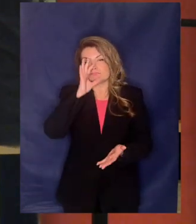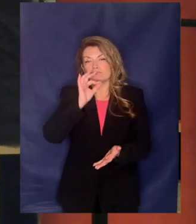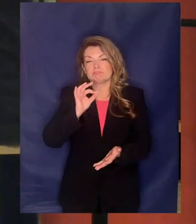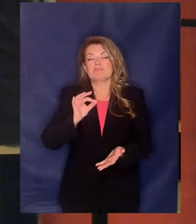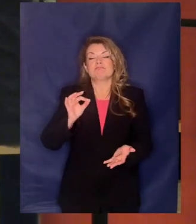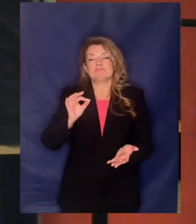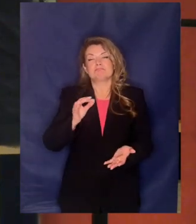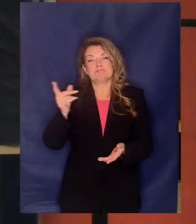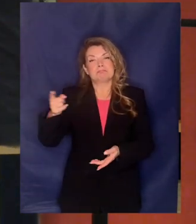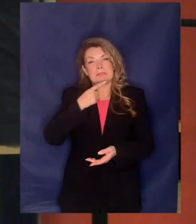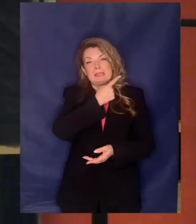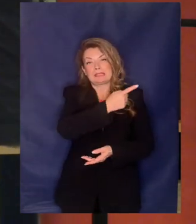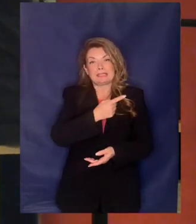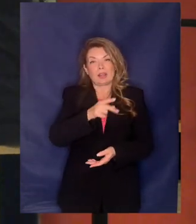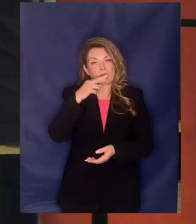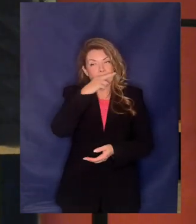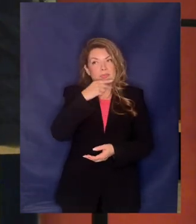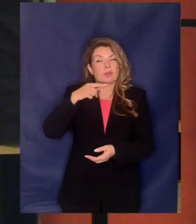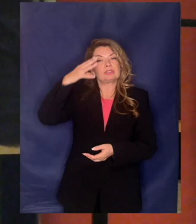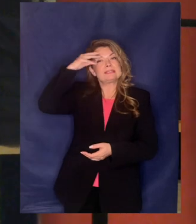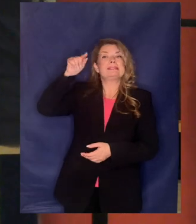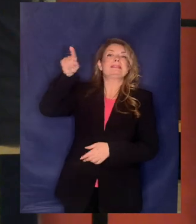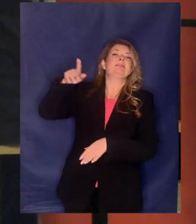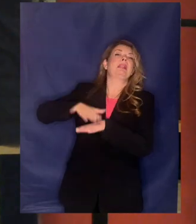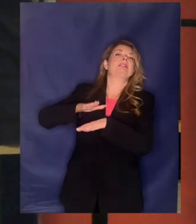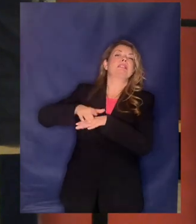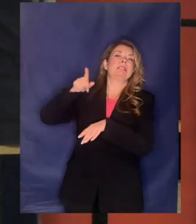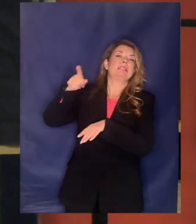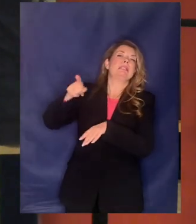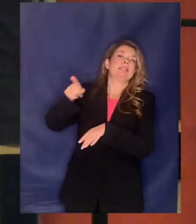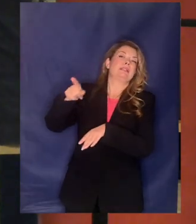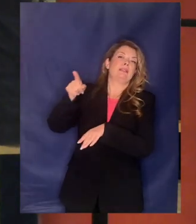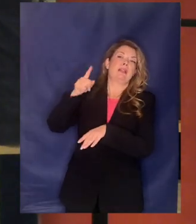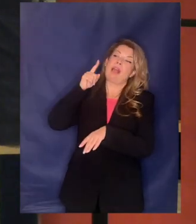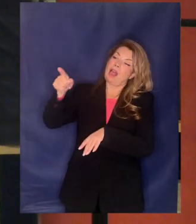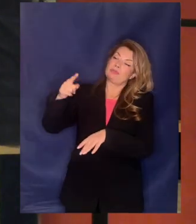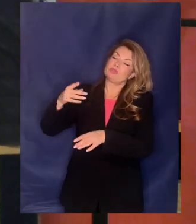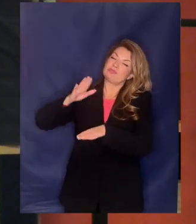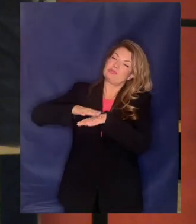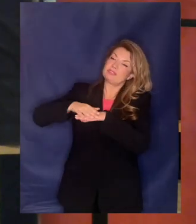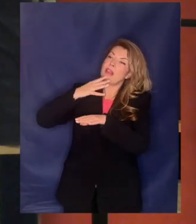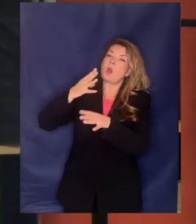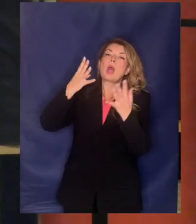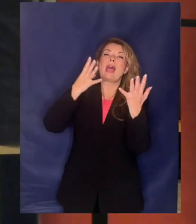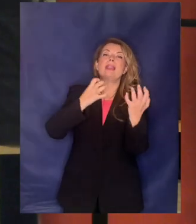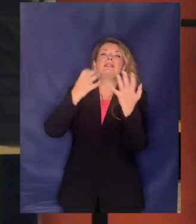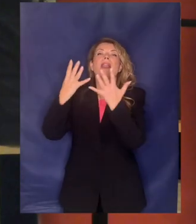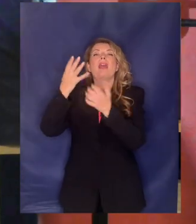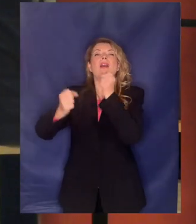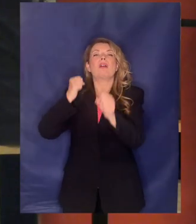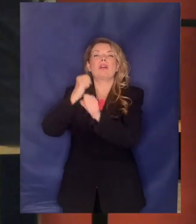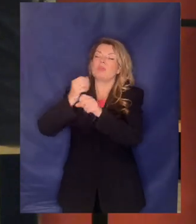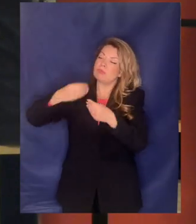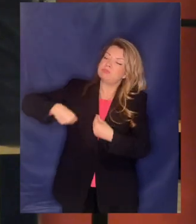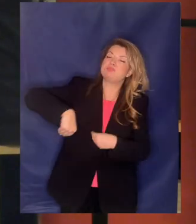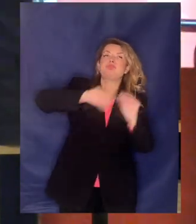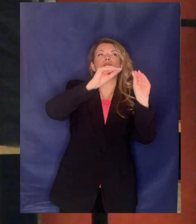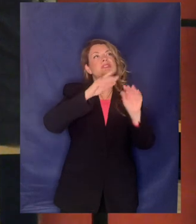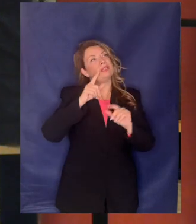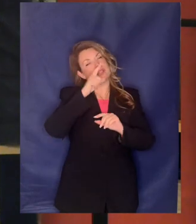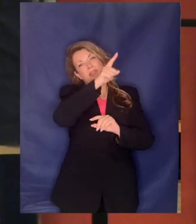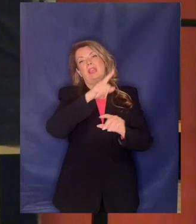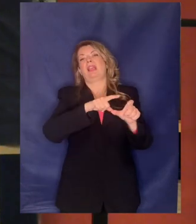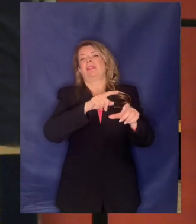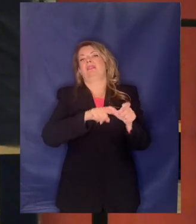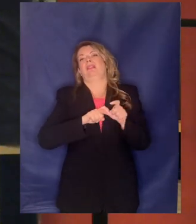Τσίπρας και η κυβέρνηση του Τσίπρα που έδωσε στους δανειστές για 99 χρόνια τη χρήση όπως ακούσατε όχι ενός